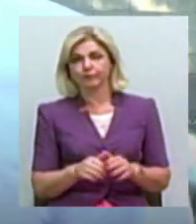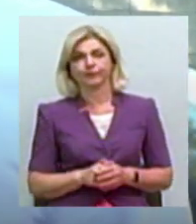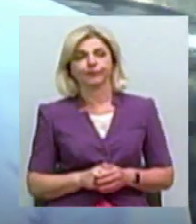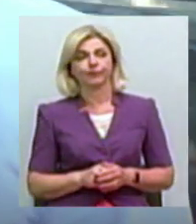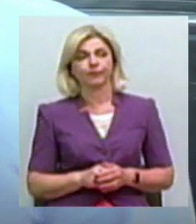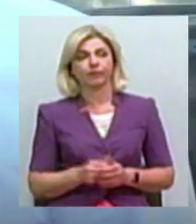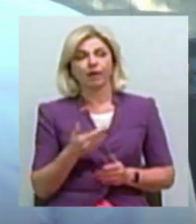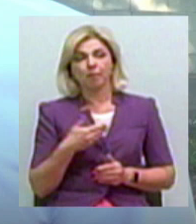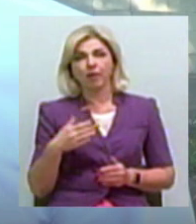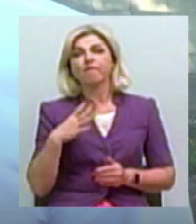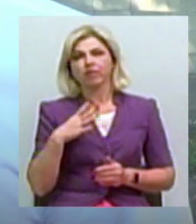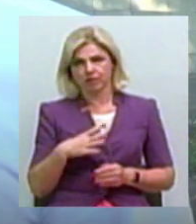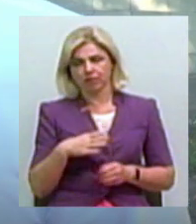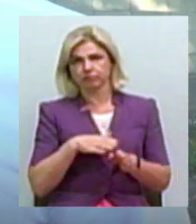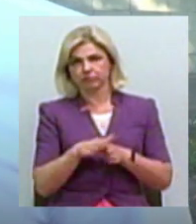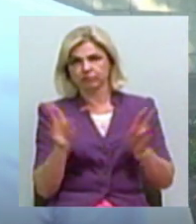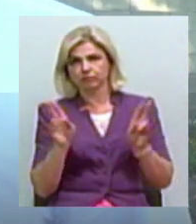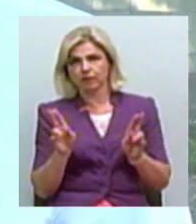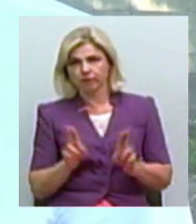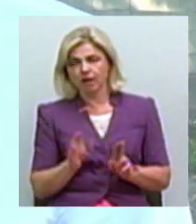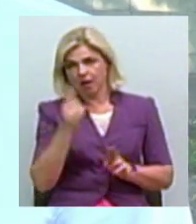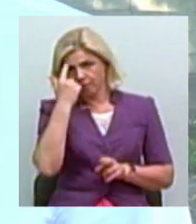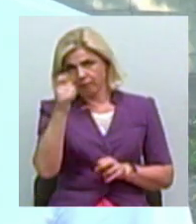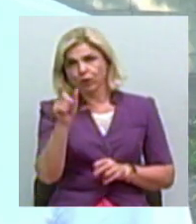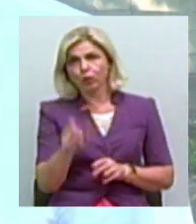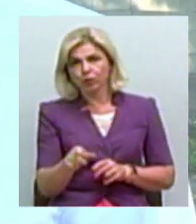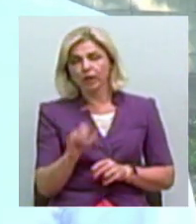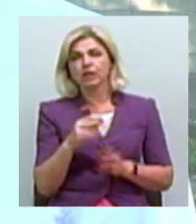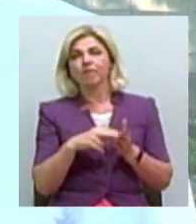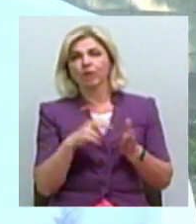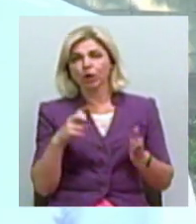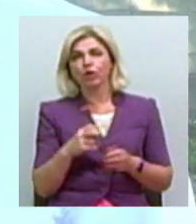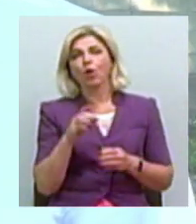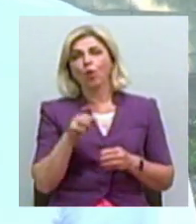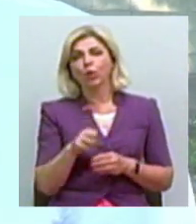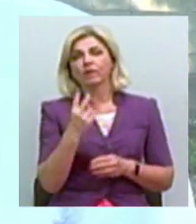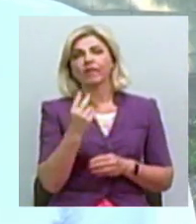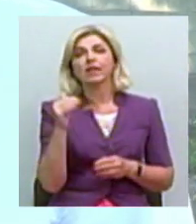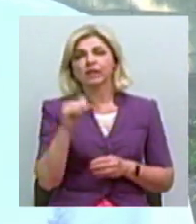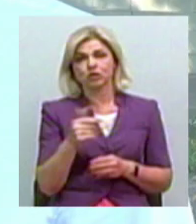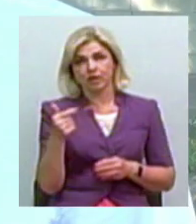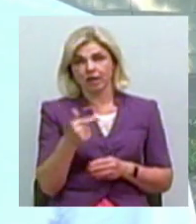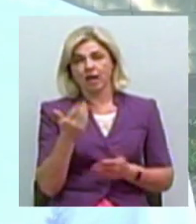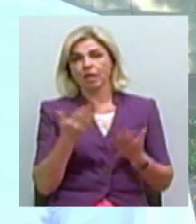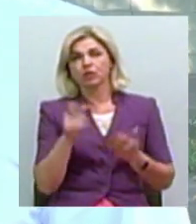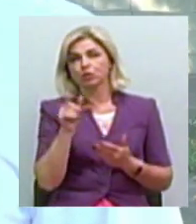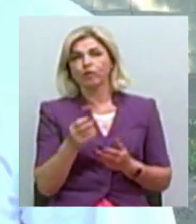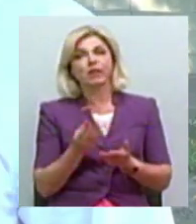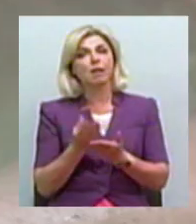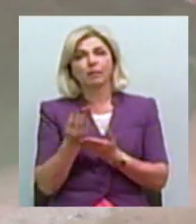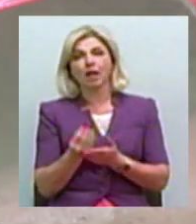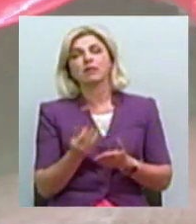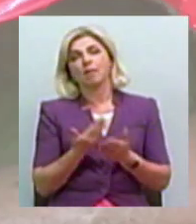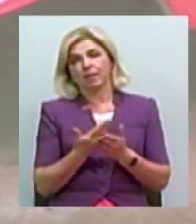Ми витримуємо процедурне питання. Ми попереджуємо людину, відмикаємо від двох тисяч гривень, якщо людина не платить понад півроку.